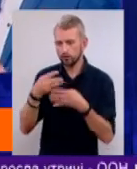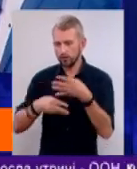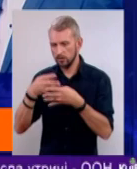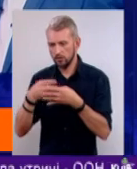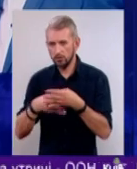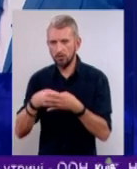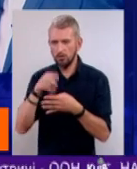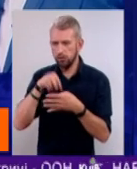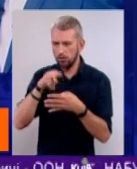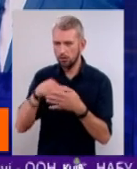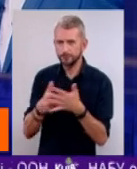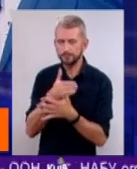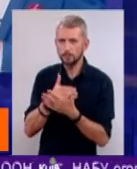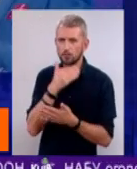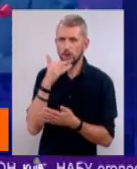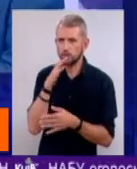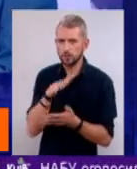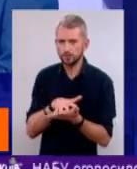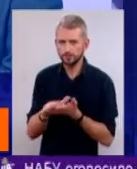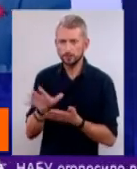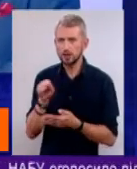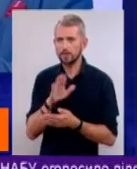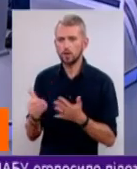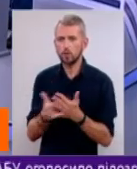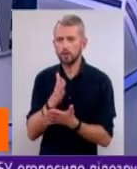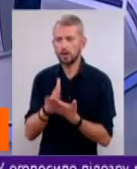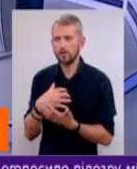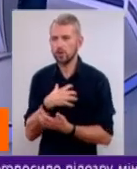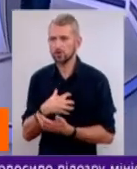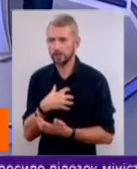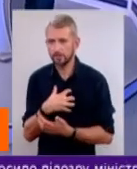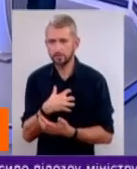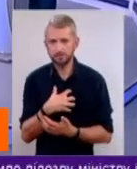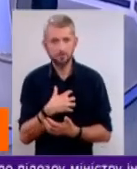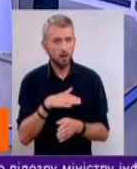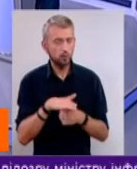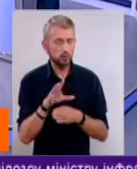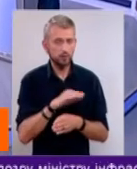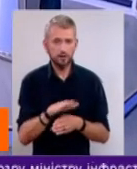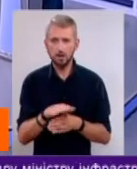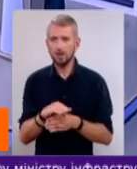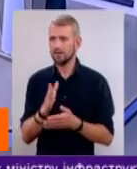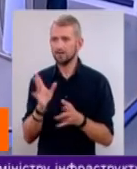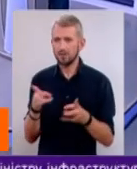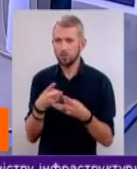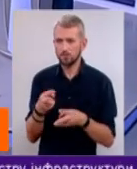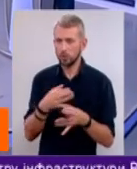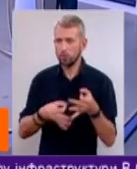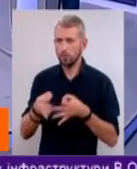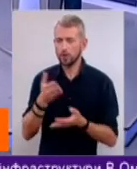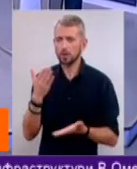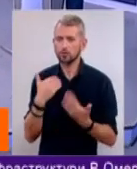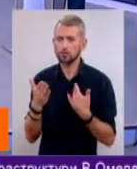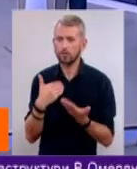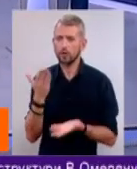проводять дуже багато часу. І не всі, до речі, новини є важливими і потрібними для обговорення. Штосовно, можливо,